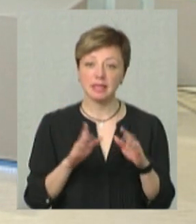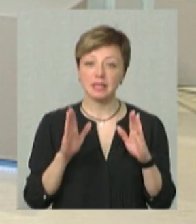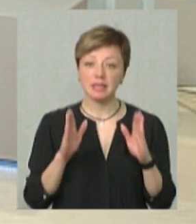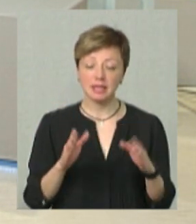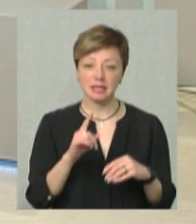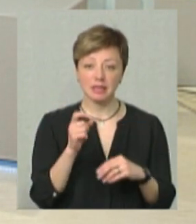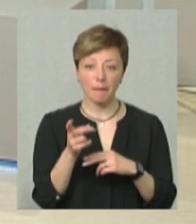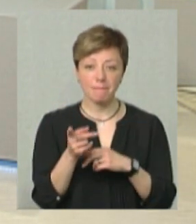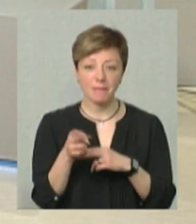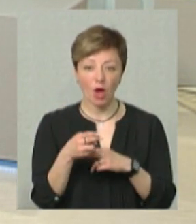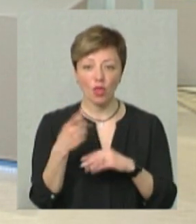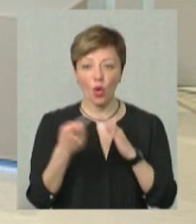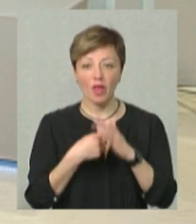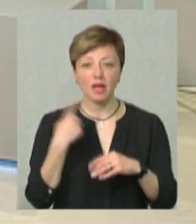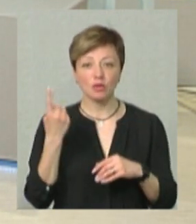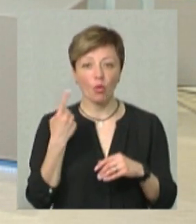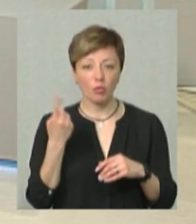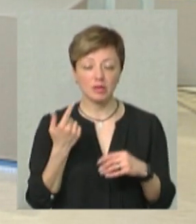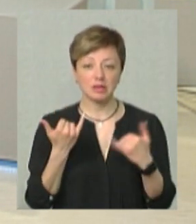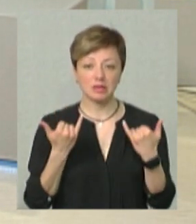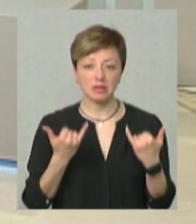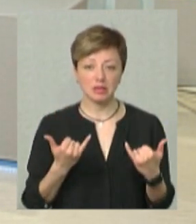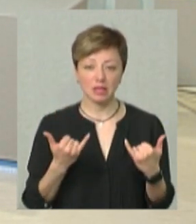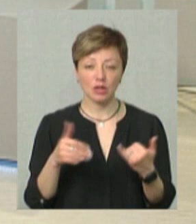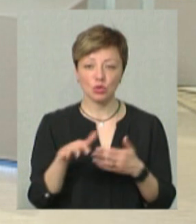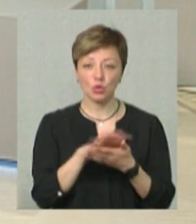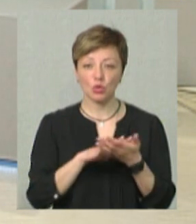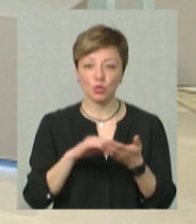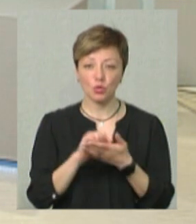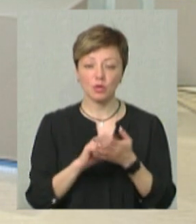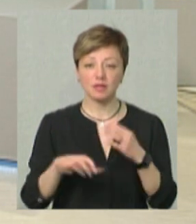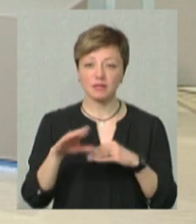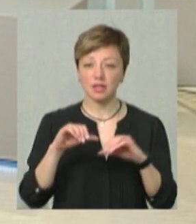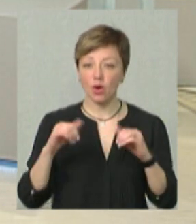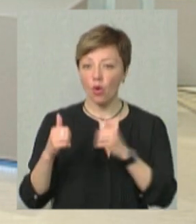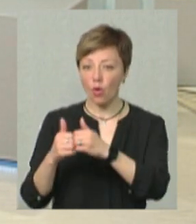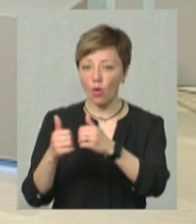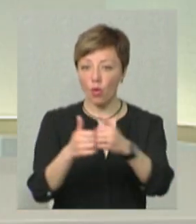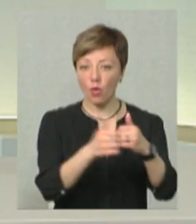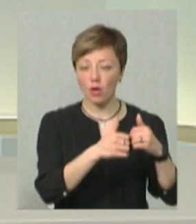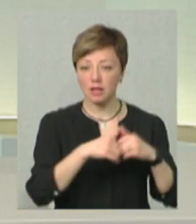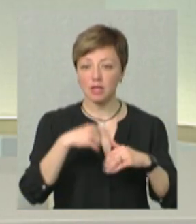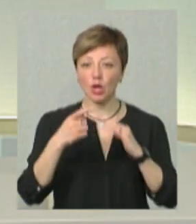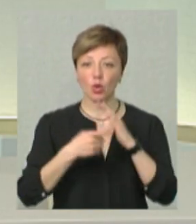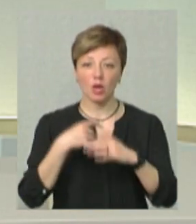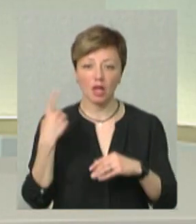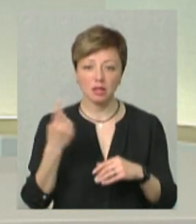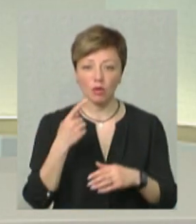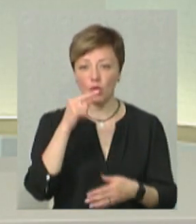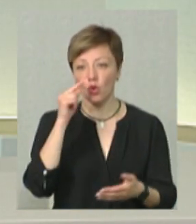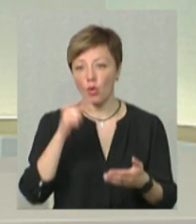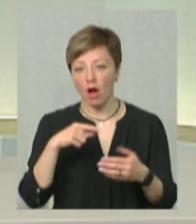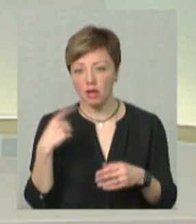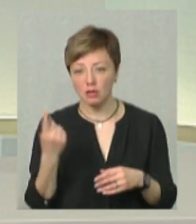Маріуполя. Тобто, в Донецькій області і зараз, ну, руйнуються всі околиці і Донецькій області, Луганській.